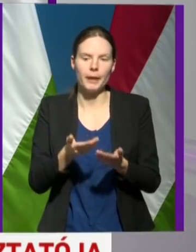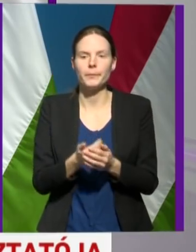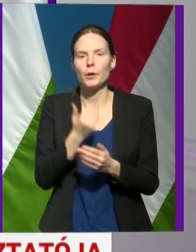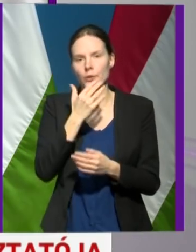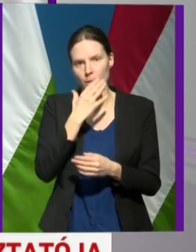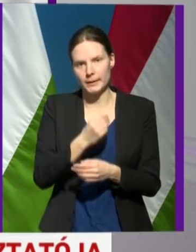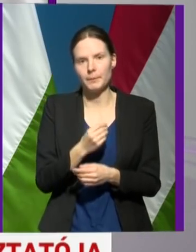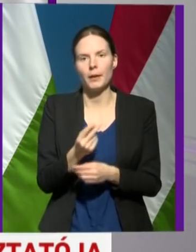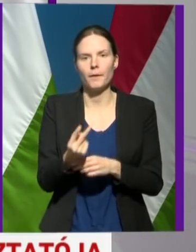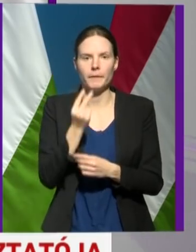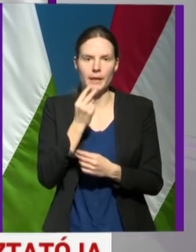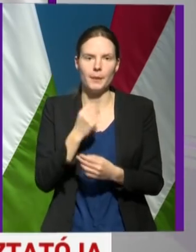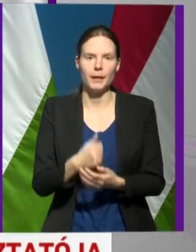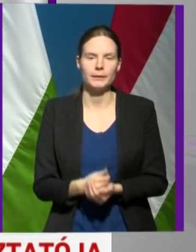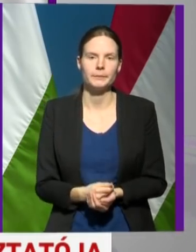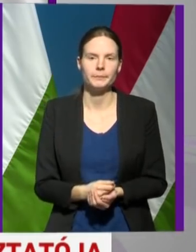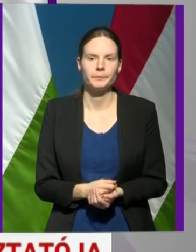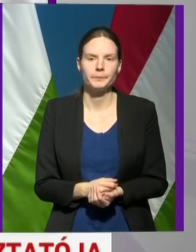Köszönöm szépen a figyelmüket.